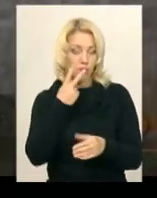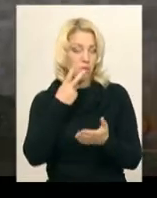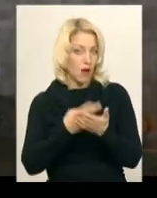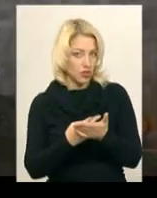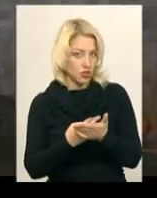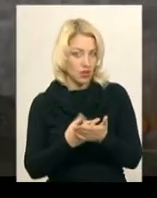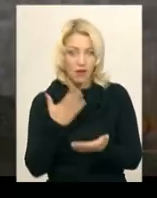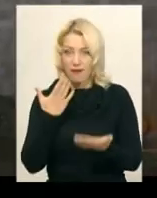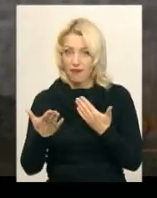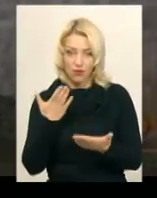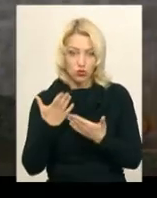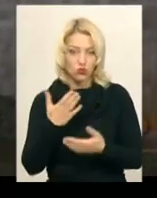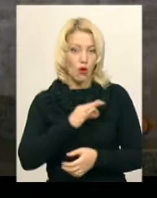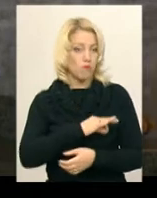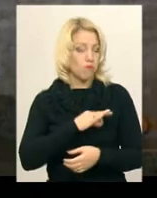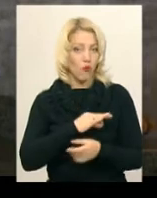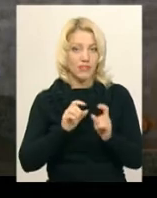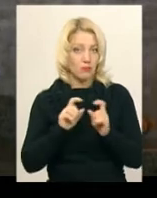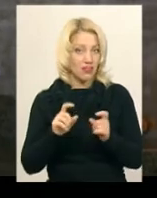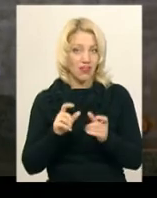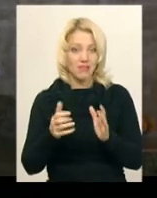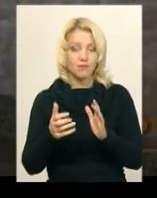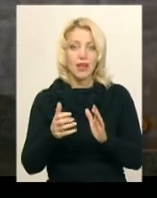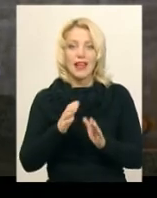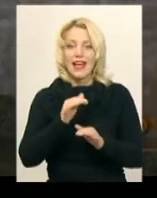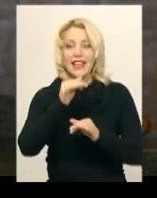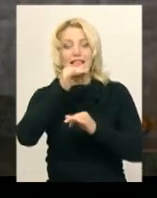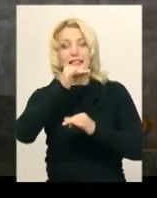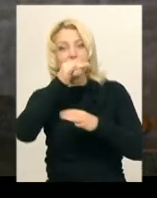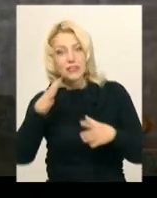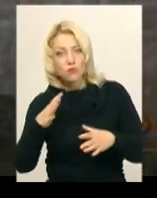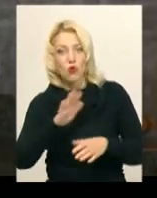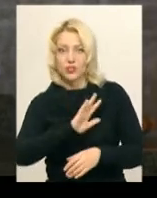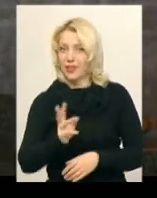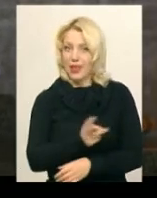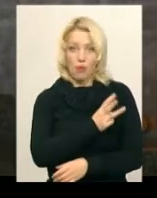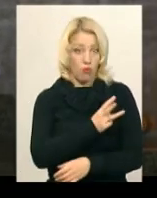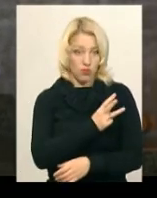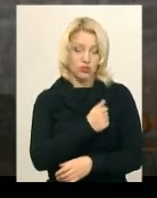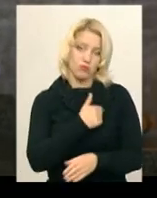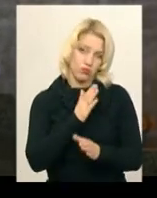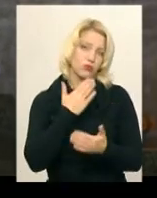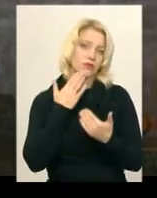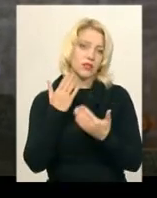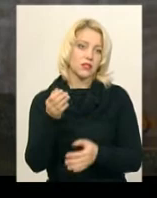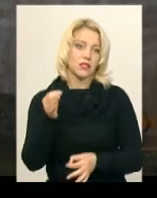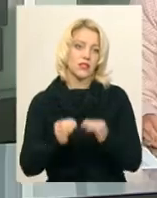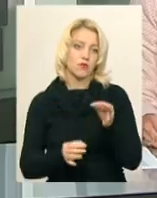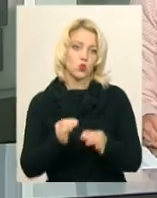Якщо профспілка не зможе чи не побажає, я, звичайно, буду звертатися до суду.